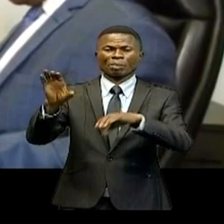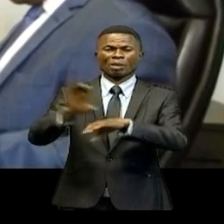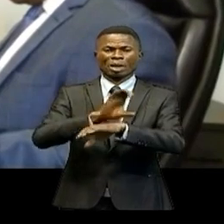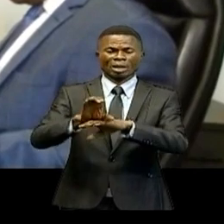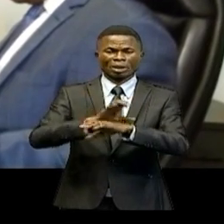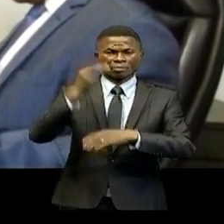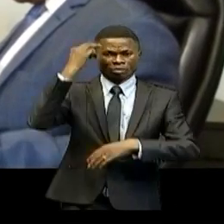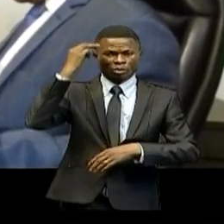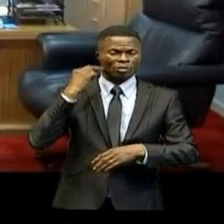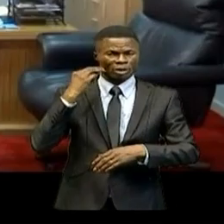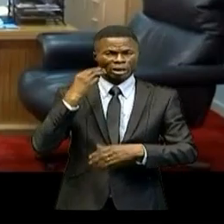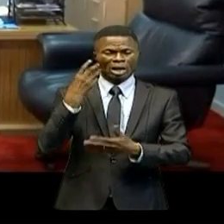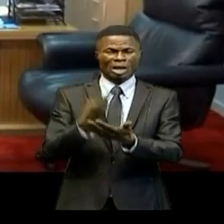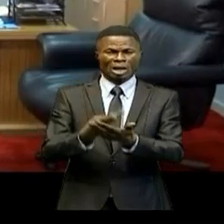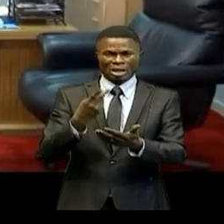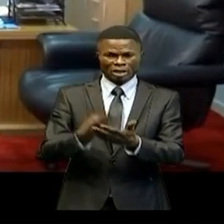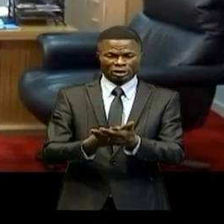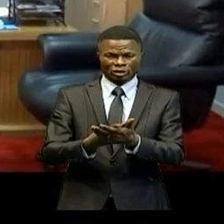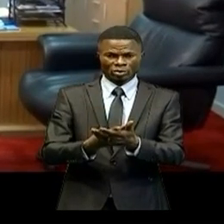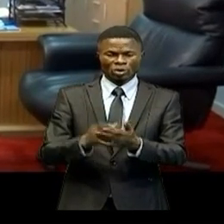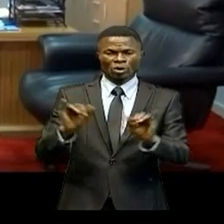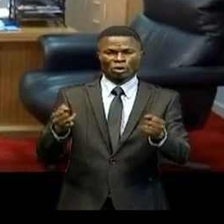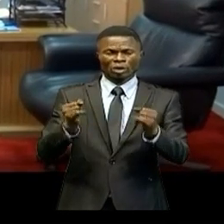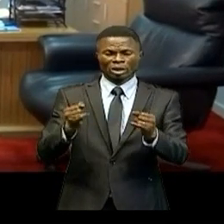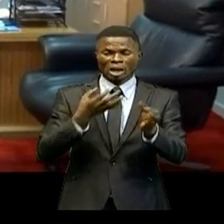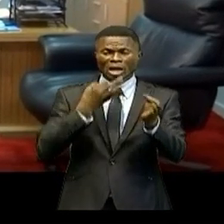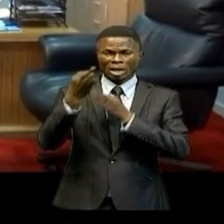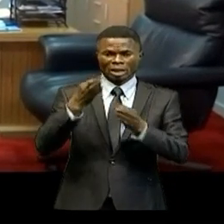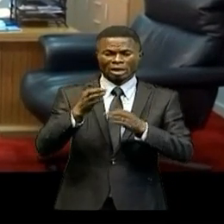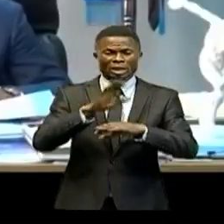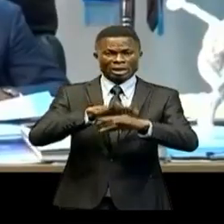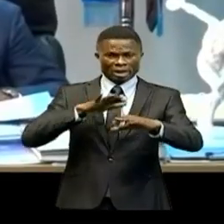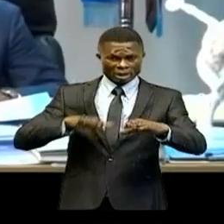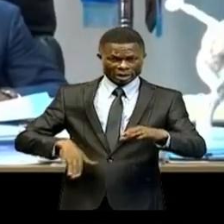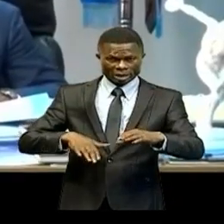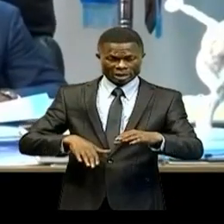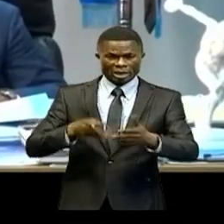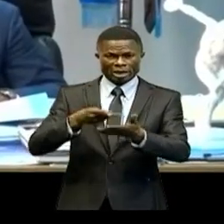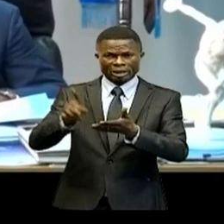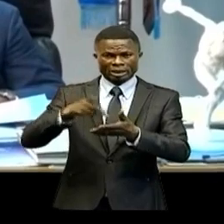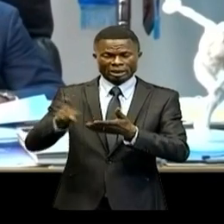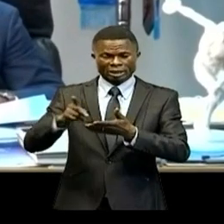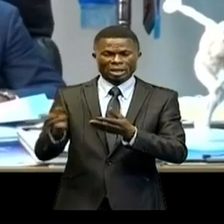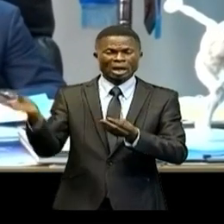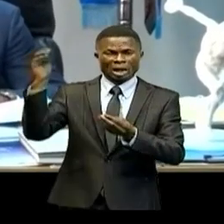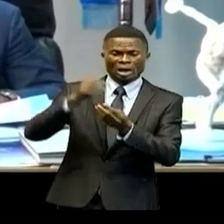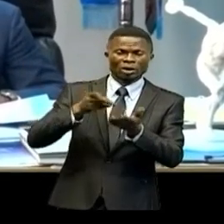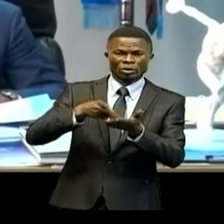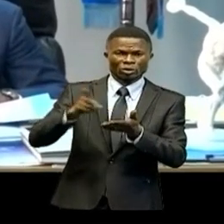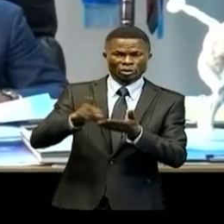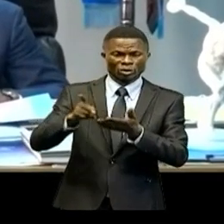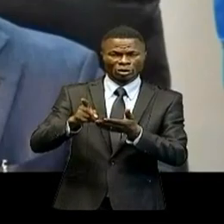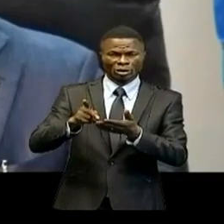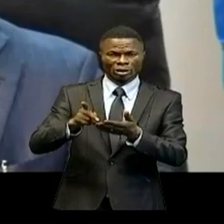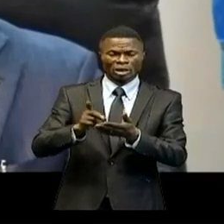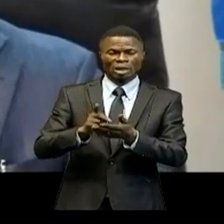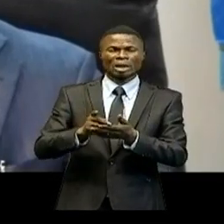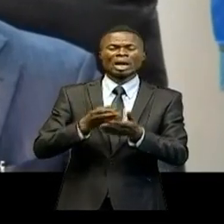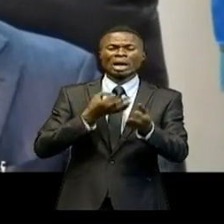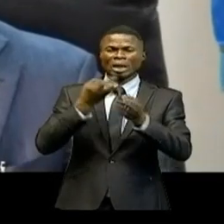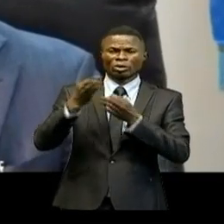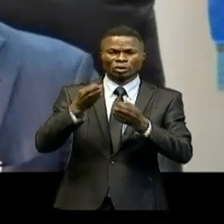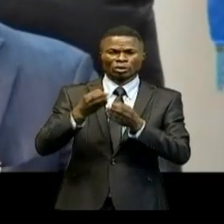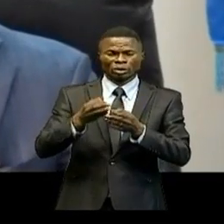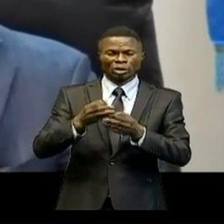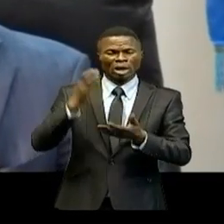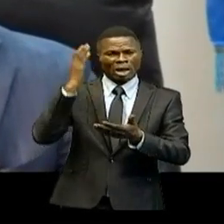Sports et Loisirs a souligné que le retard connu dans le paiement d'une prime ne devait pas conduire à saper les